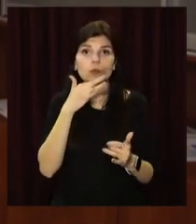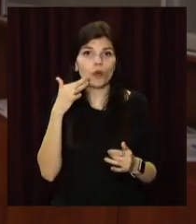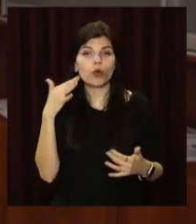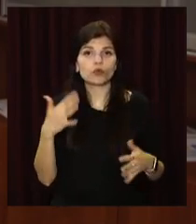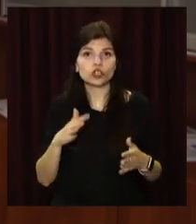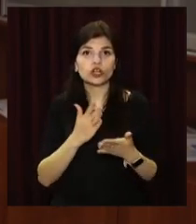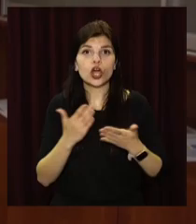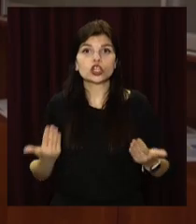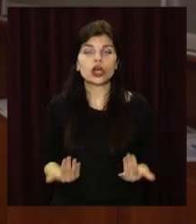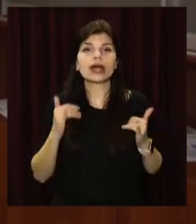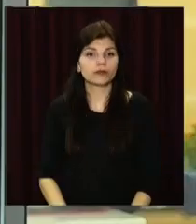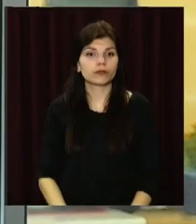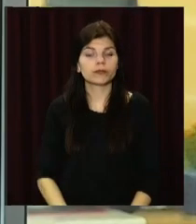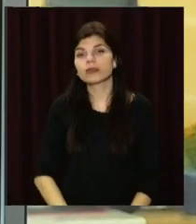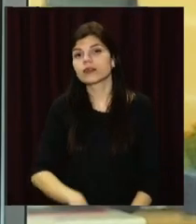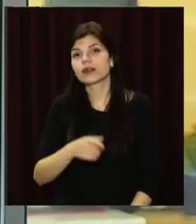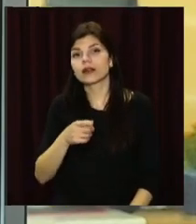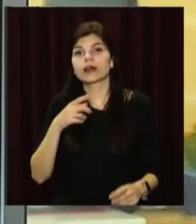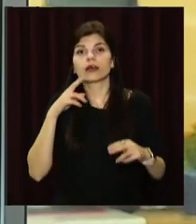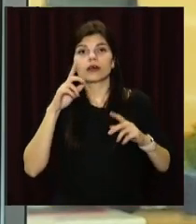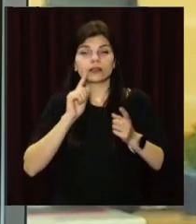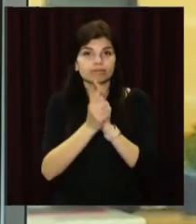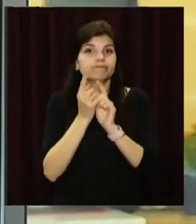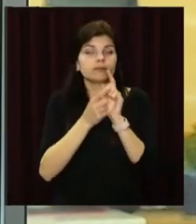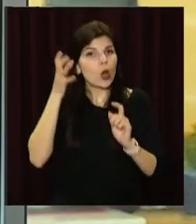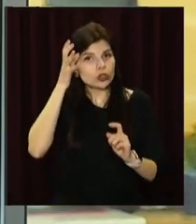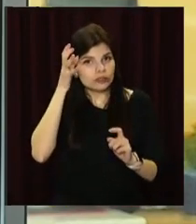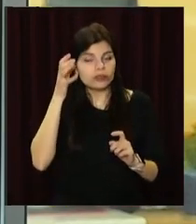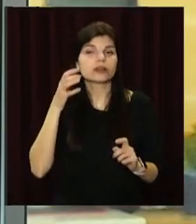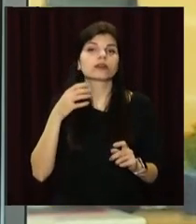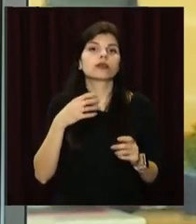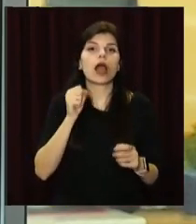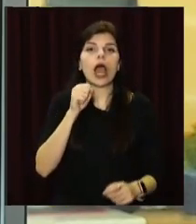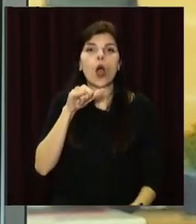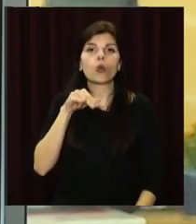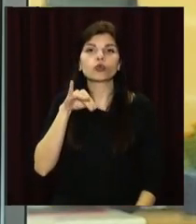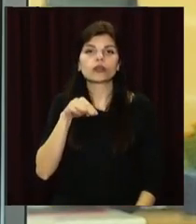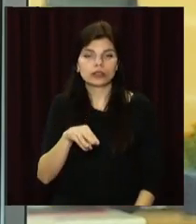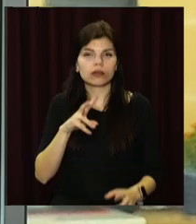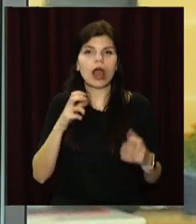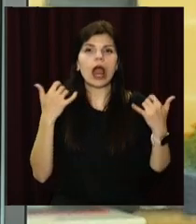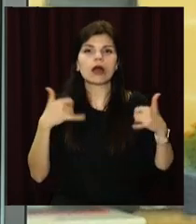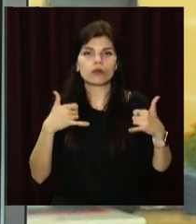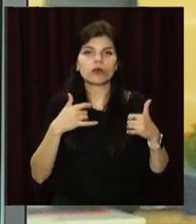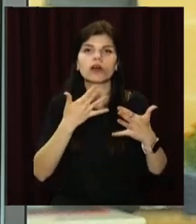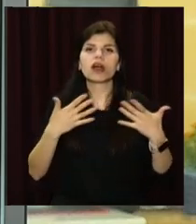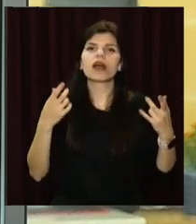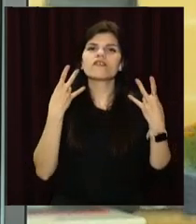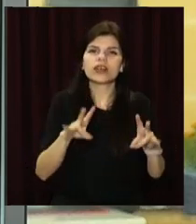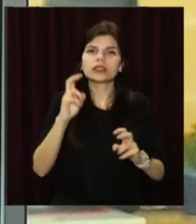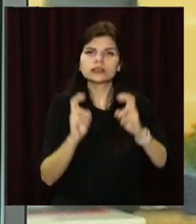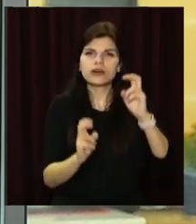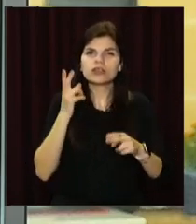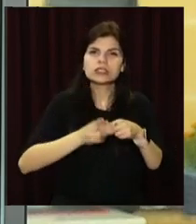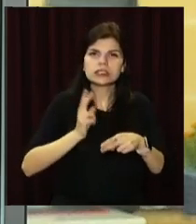житло для сімейного лікаря. Реконструкція освітніх закладів, екологічний аудит металургійного підприємства,